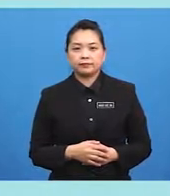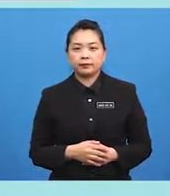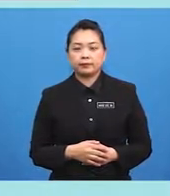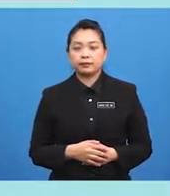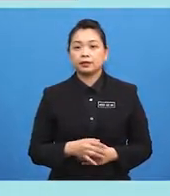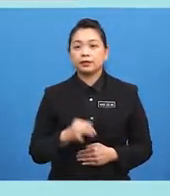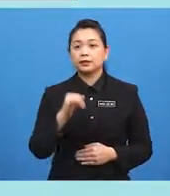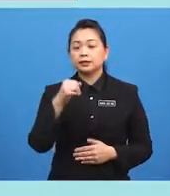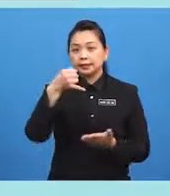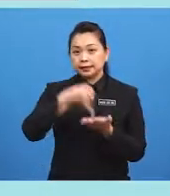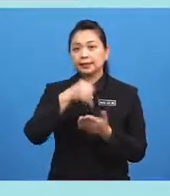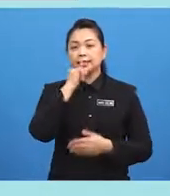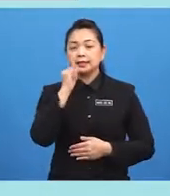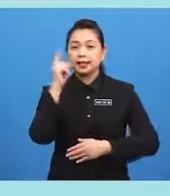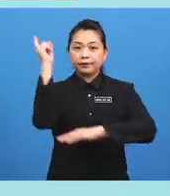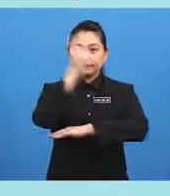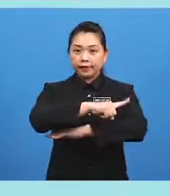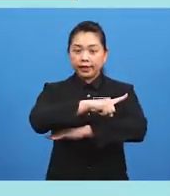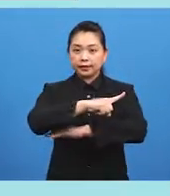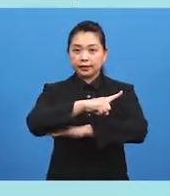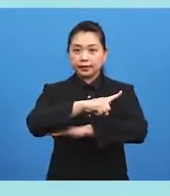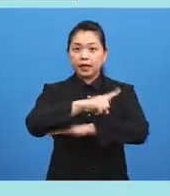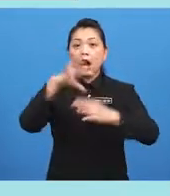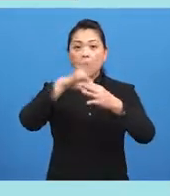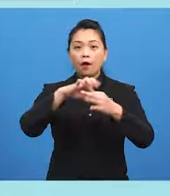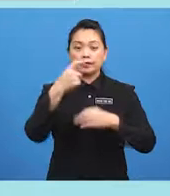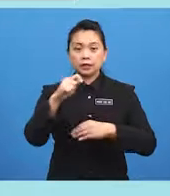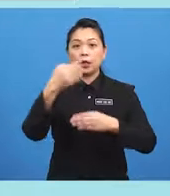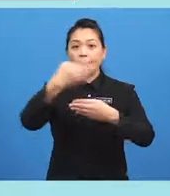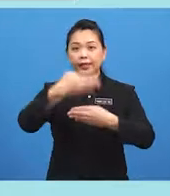It is... ...in front of... ...the window.